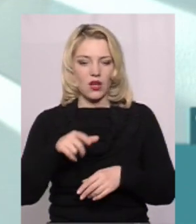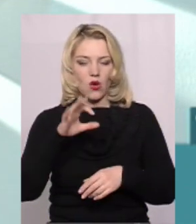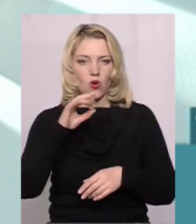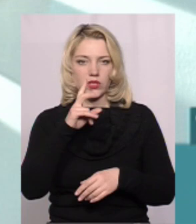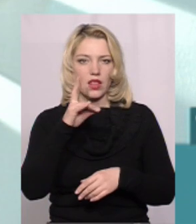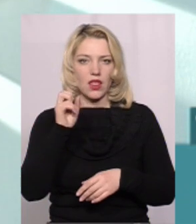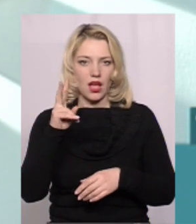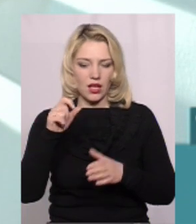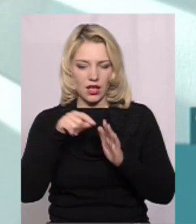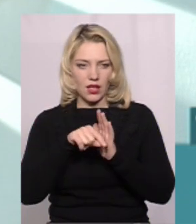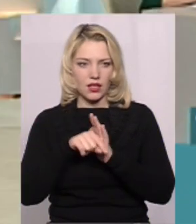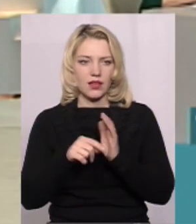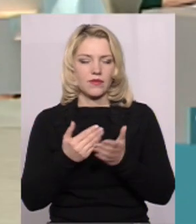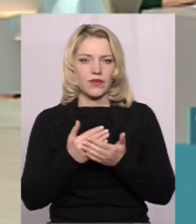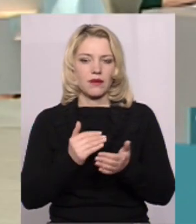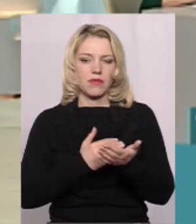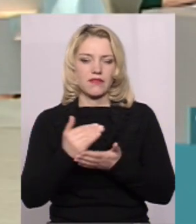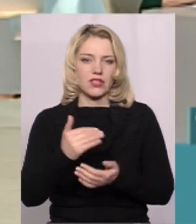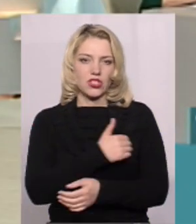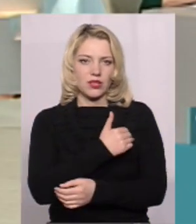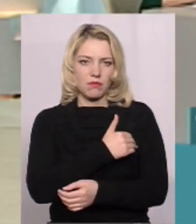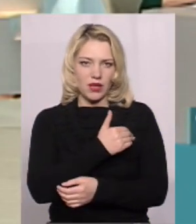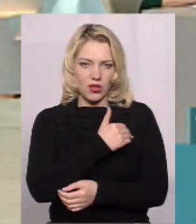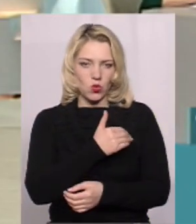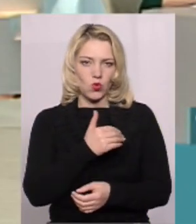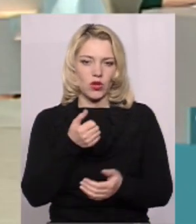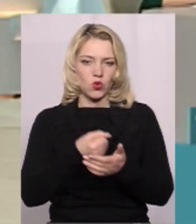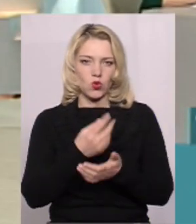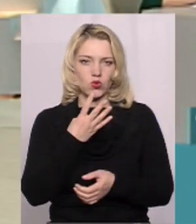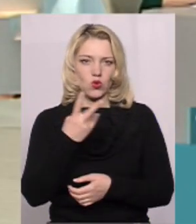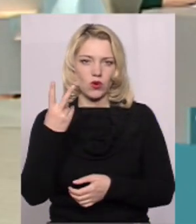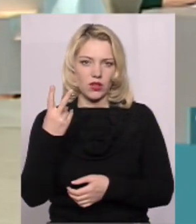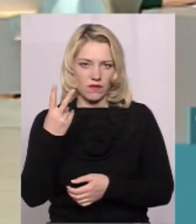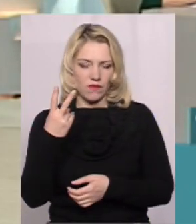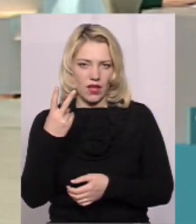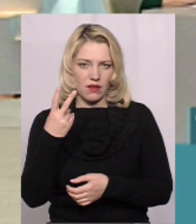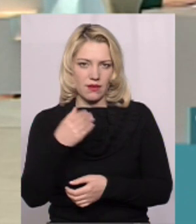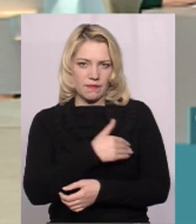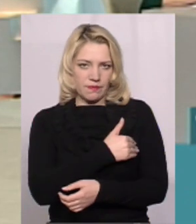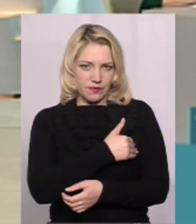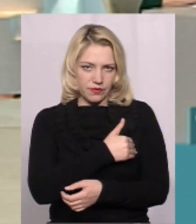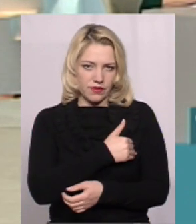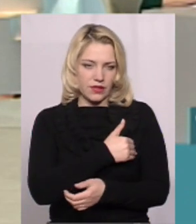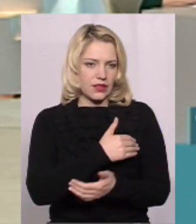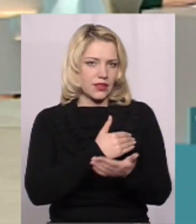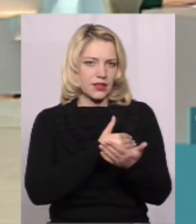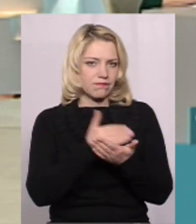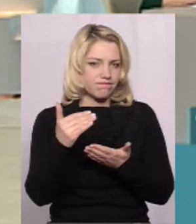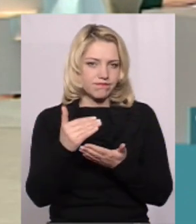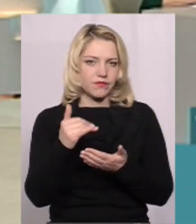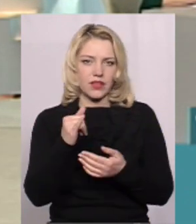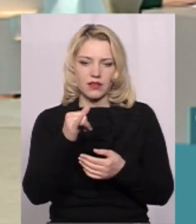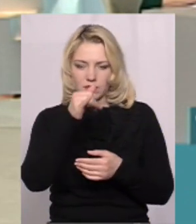з'являються у вигляді підвищення температури тіла до 42 градусів Причому температура практично не